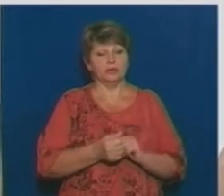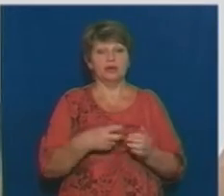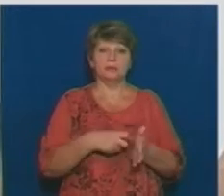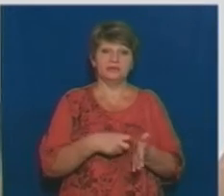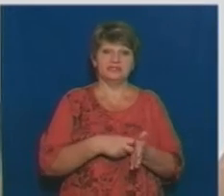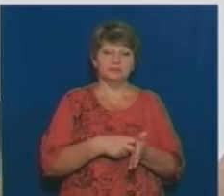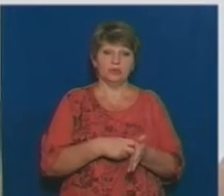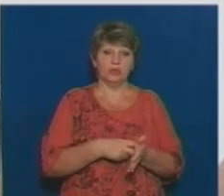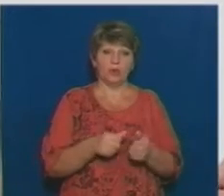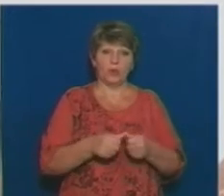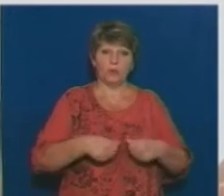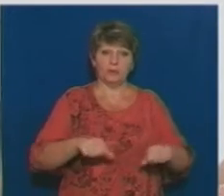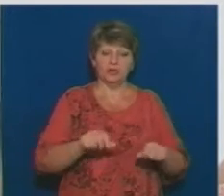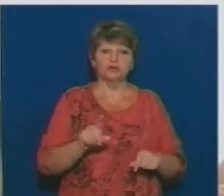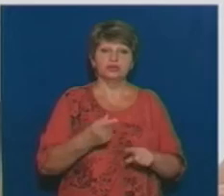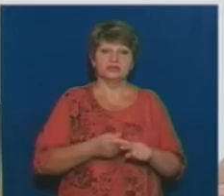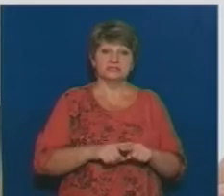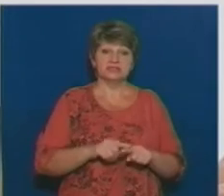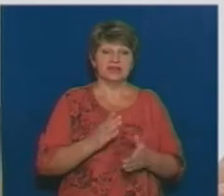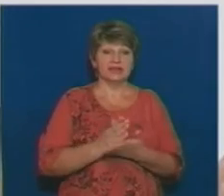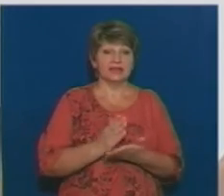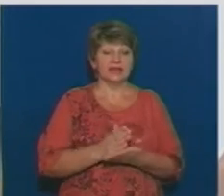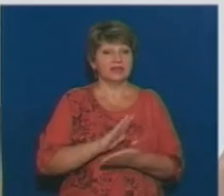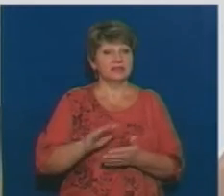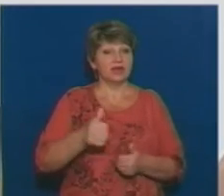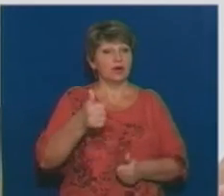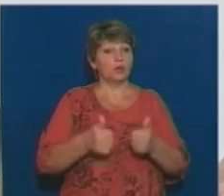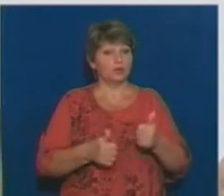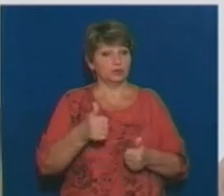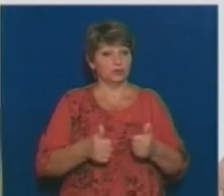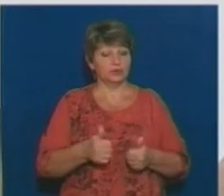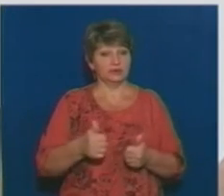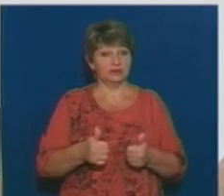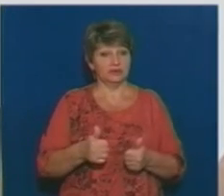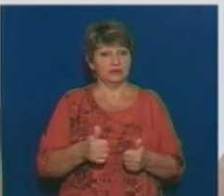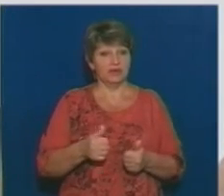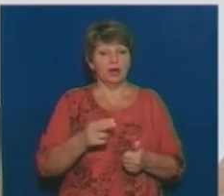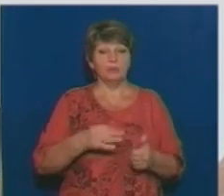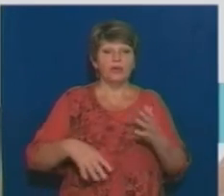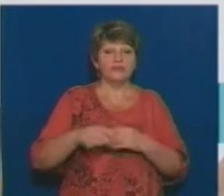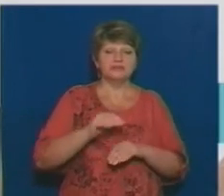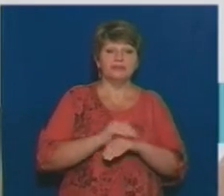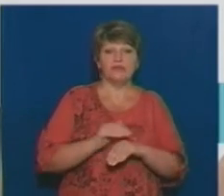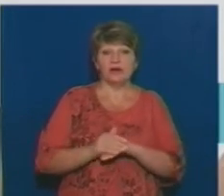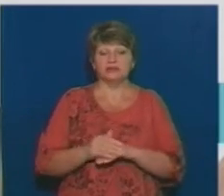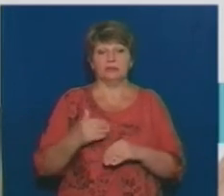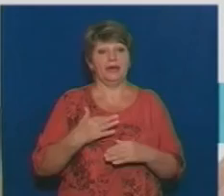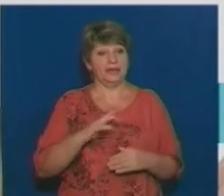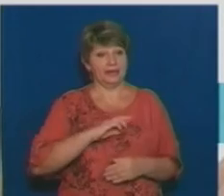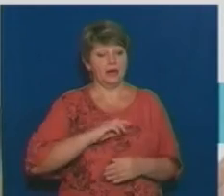комітету, про те, що це є неконкурентоспроможною такою вимогою. І, відповідно, по усім фактам я намагаюся десь